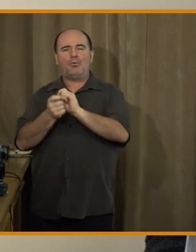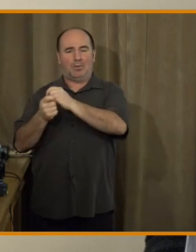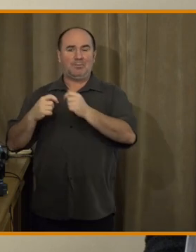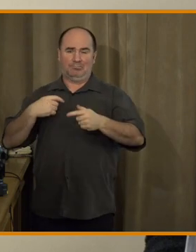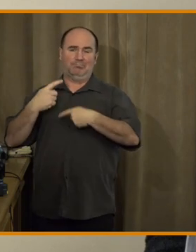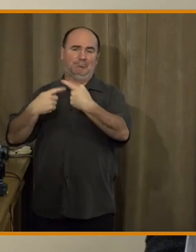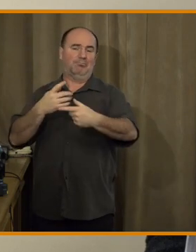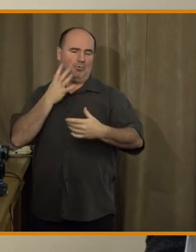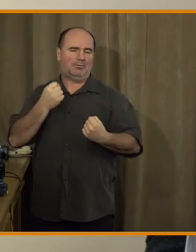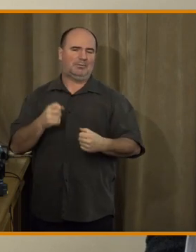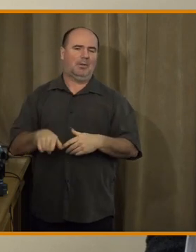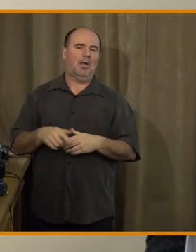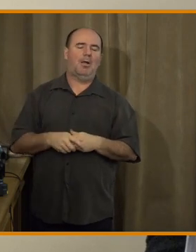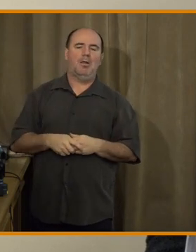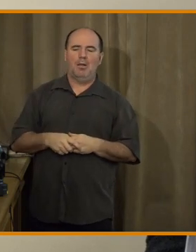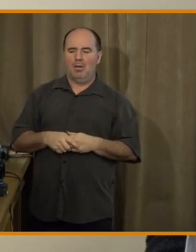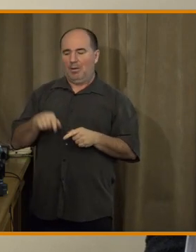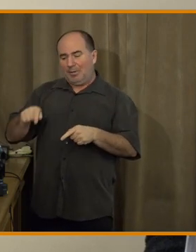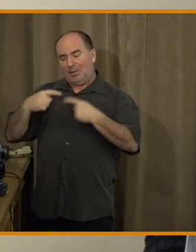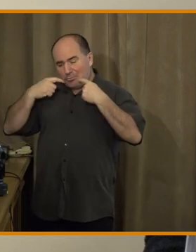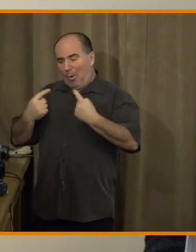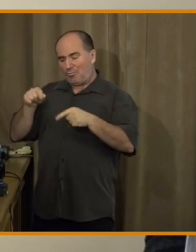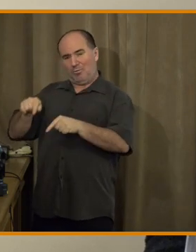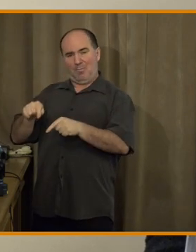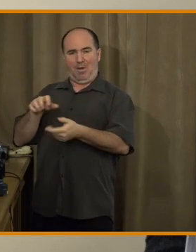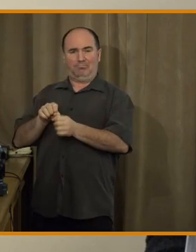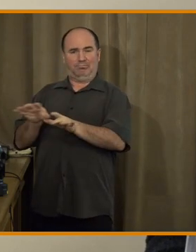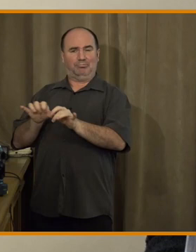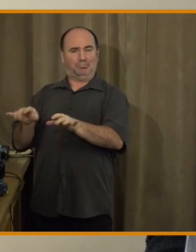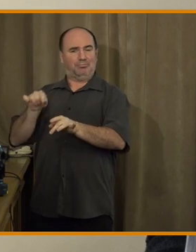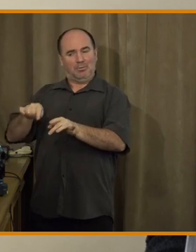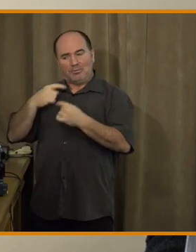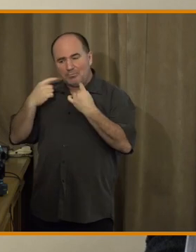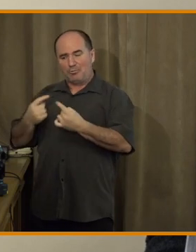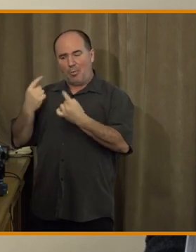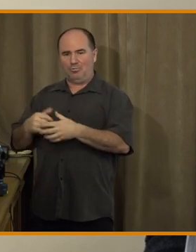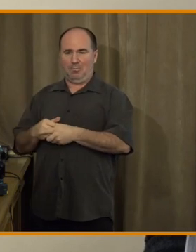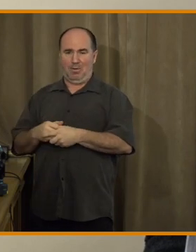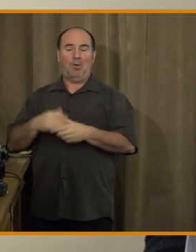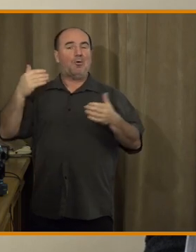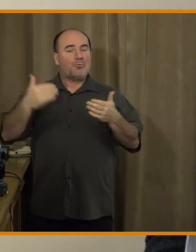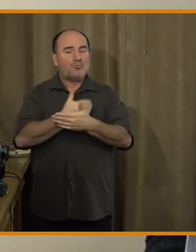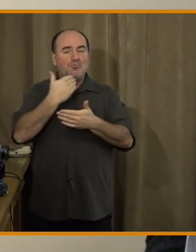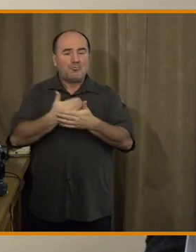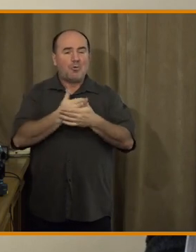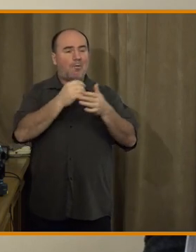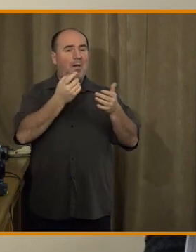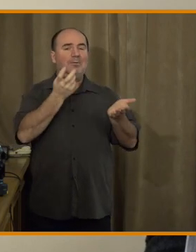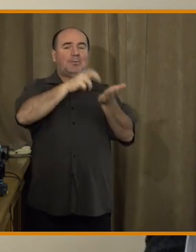Takže vám můžu říct jenom to, že žádné nové stanice aktuálně příští rok neplánujeme.